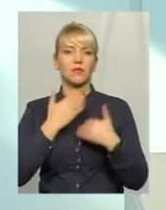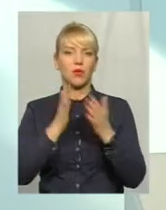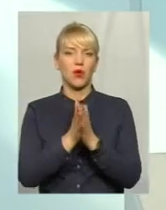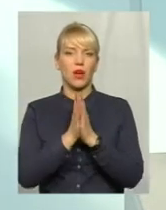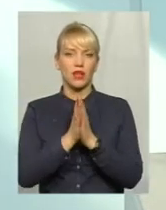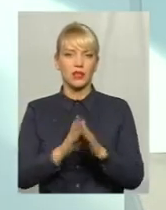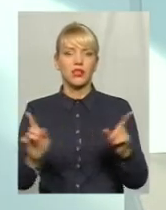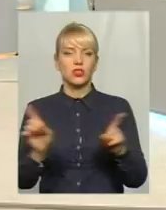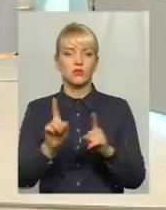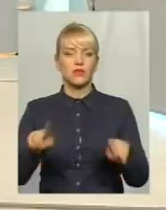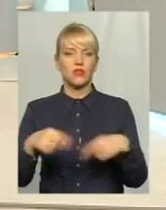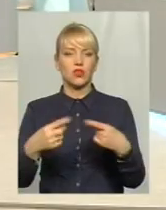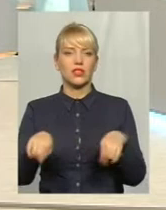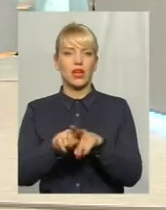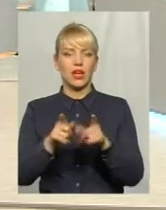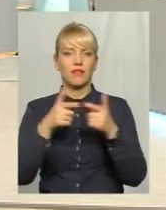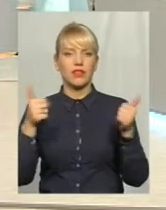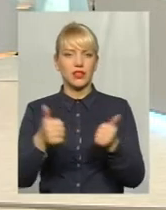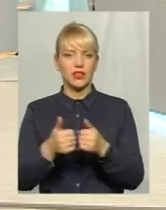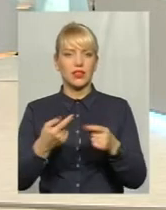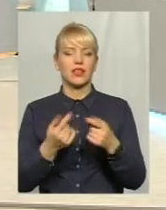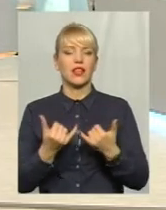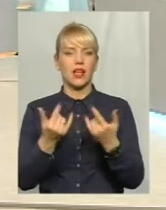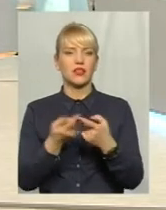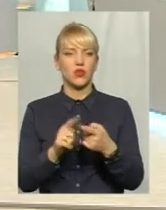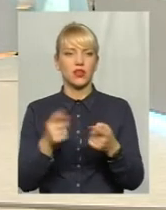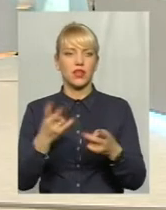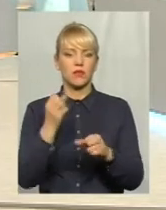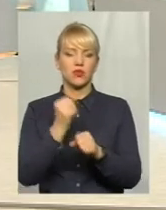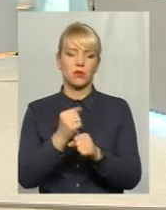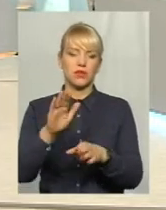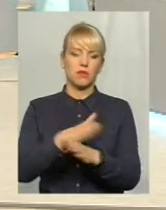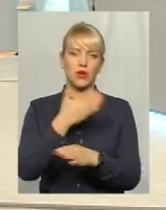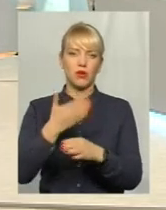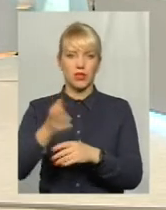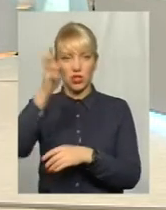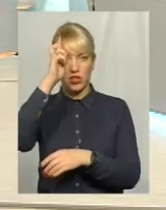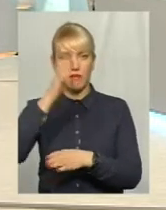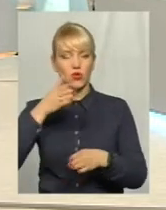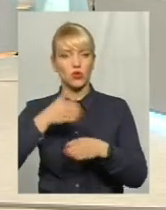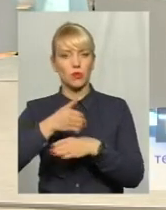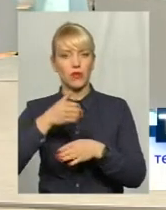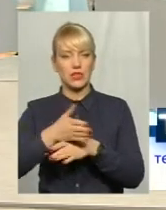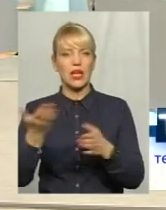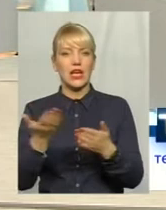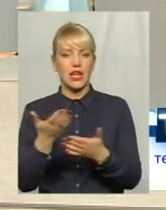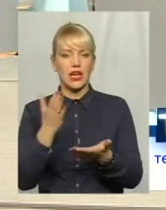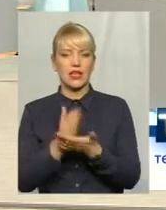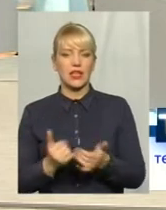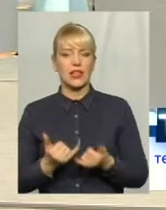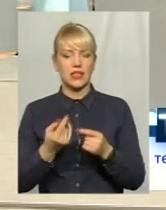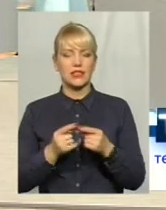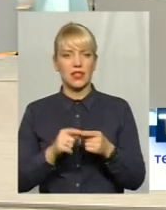таке відділення, а для цього потрібно всього-навсього зробити перерозподіл державної субвенції, яка йде для цих пацієнтів,